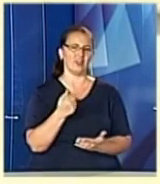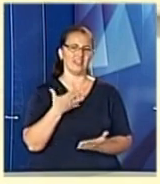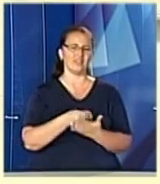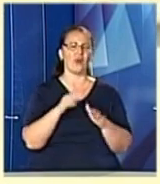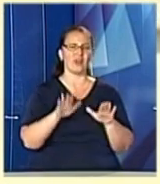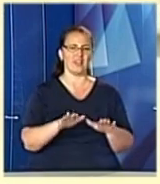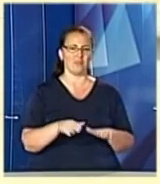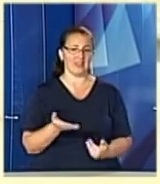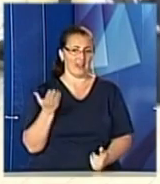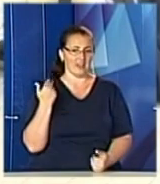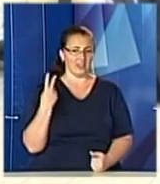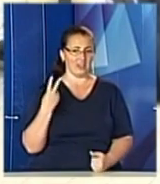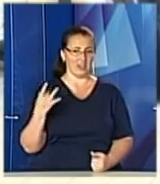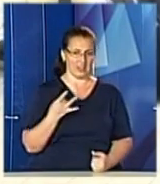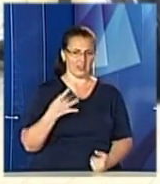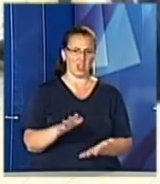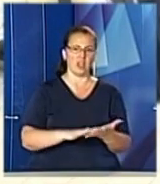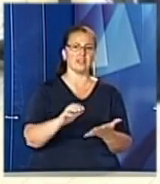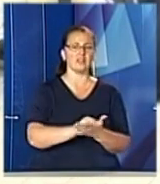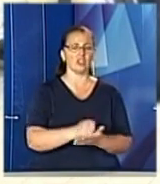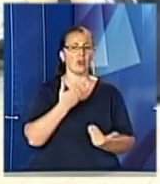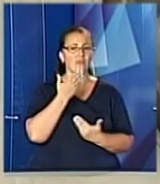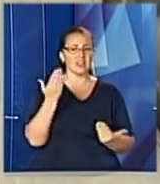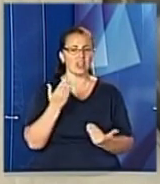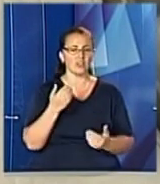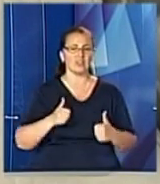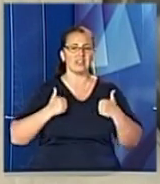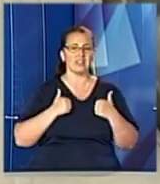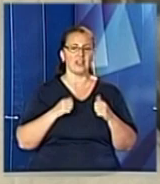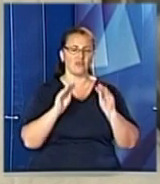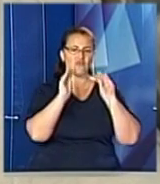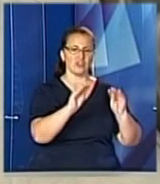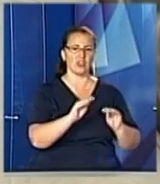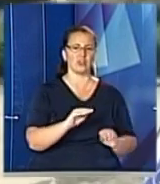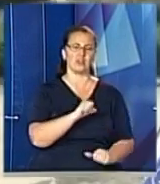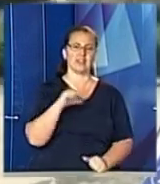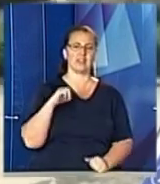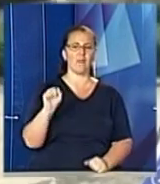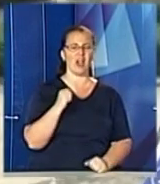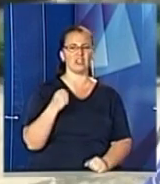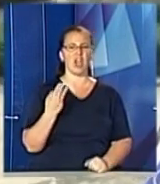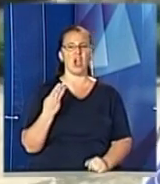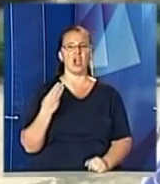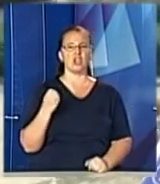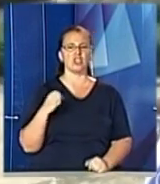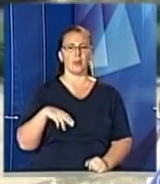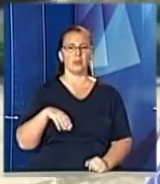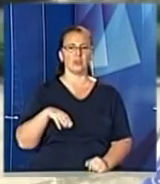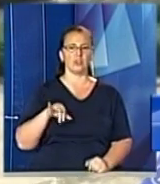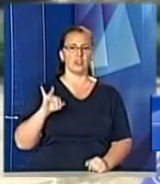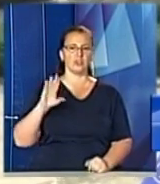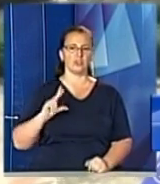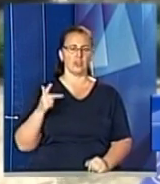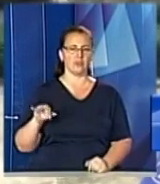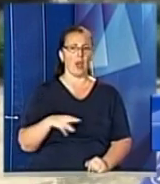попередні два рази її знищували. Востаннє її намагався встановити сам Андрей Шептицький. Маркіян Шашкевич належить до таких